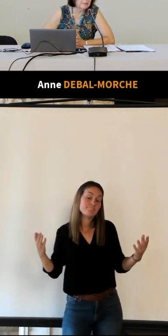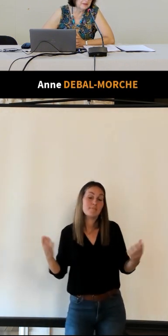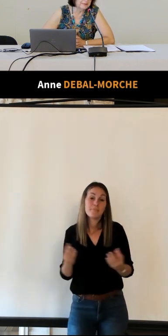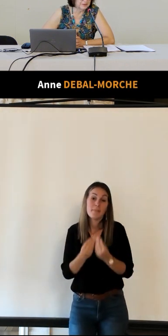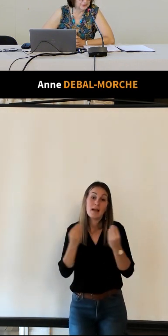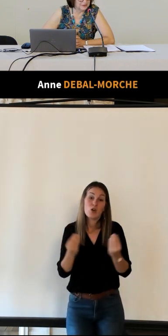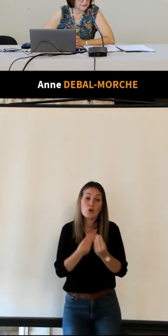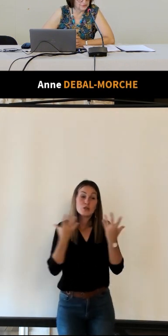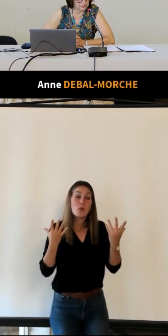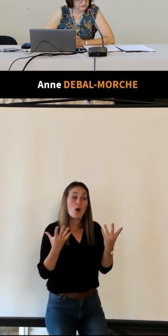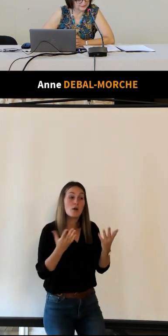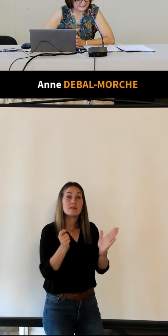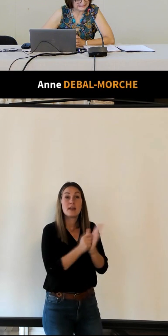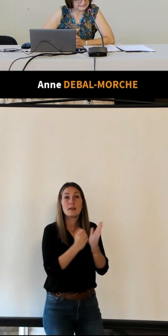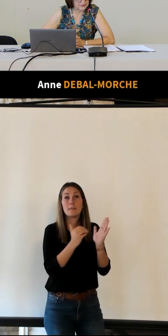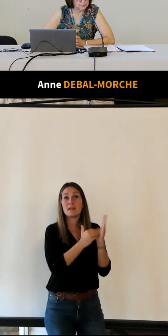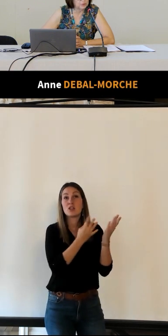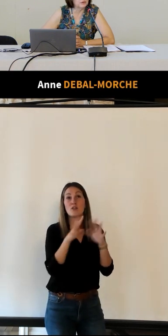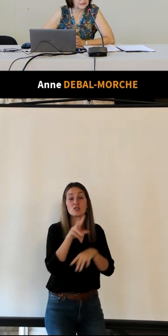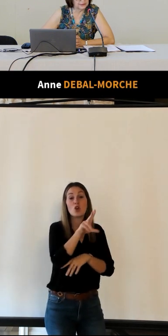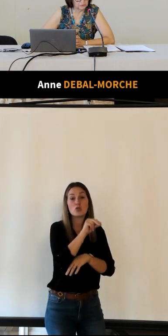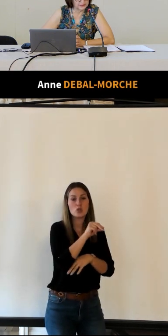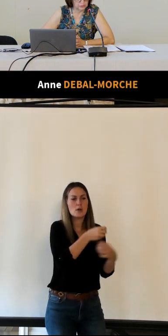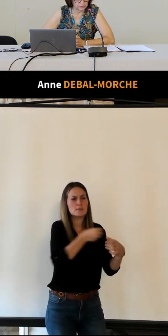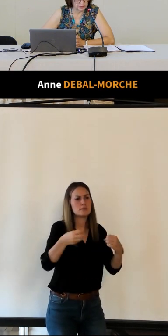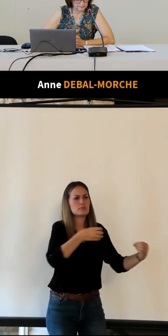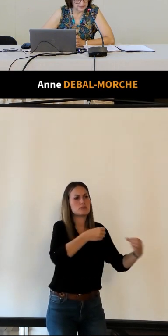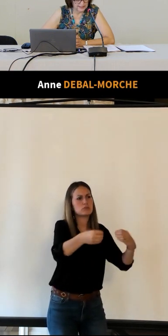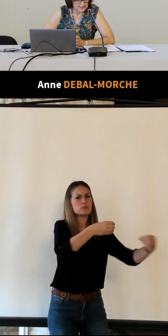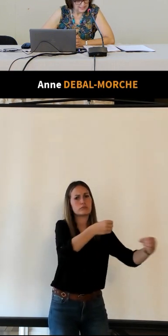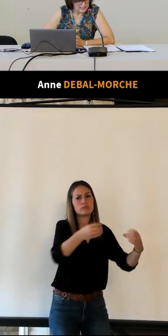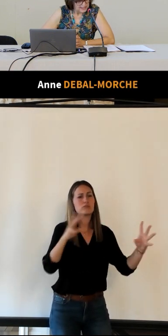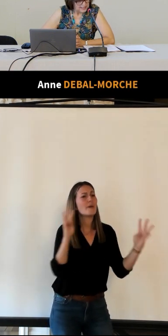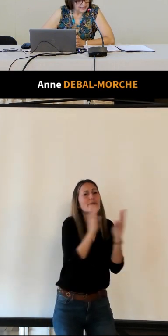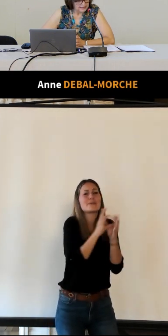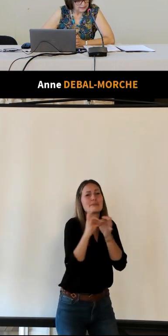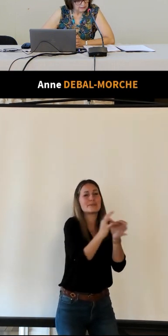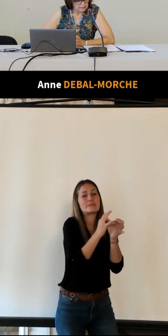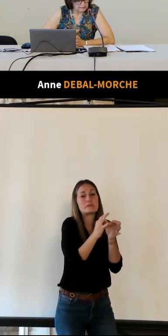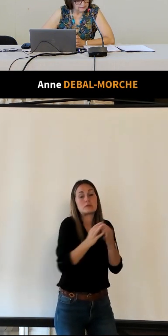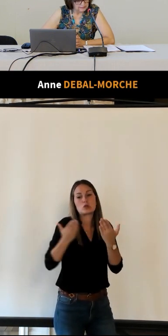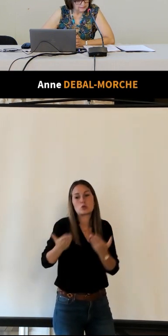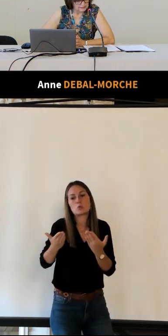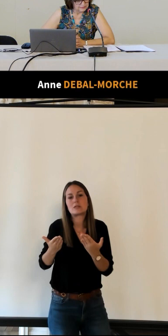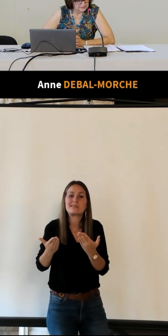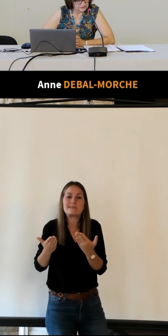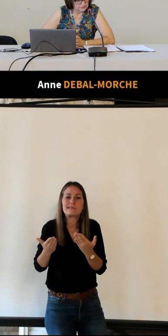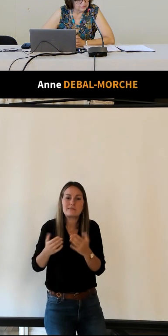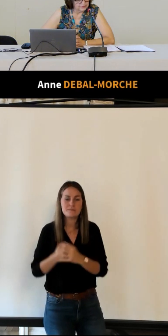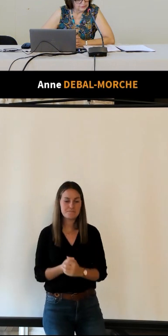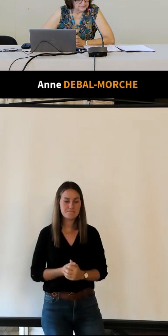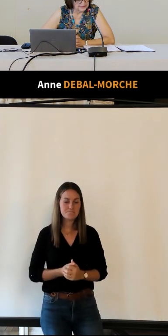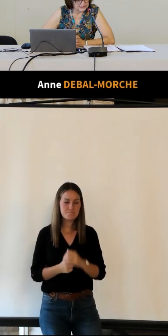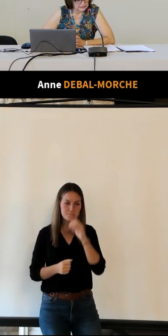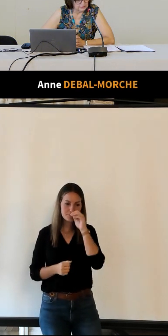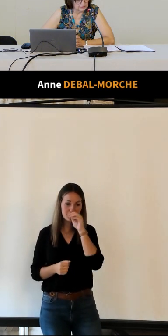entre les peuples en 1930 a un petit peu tourné court et ce